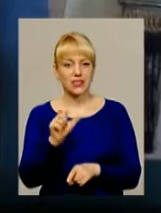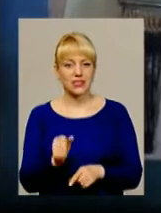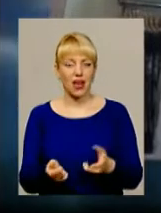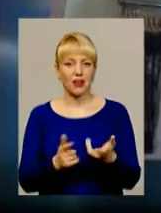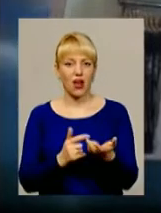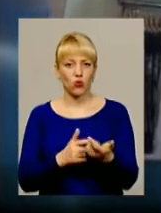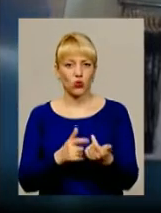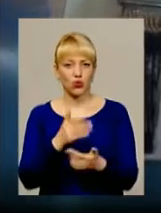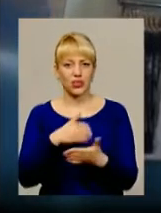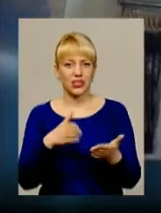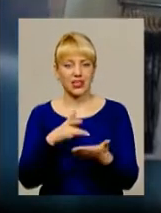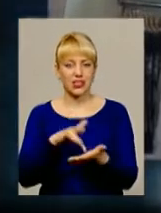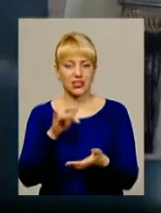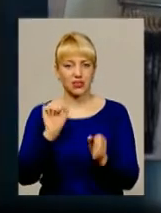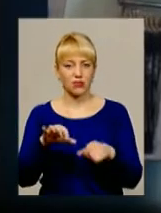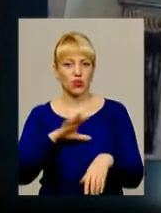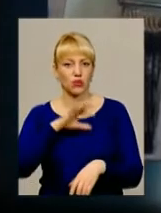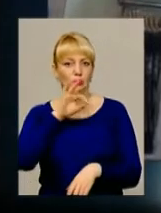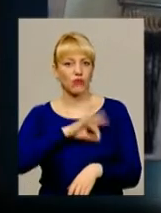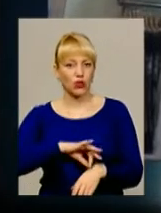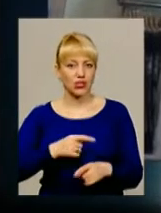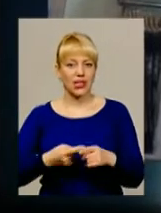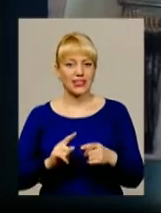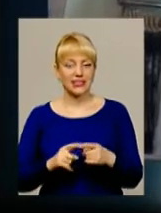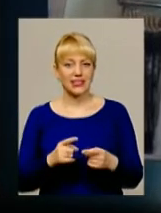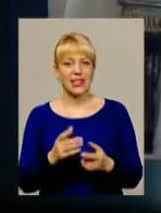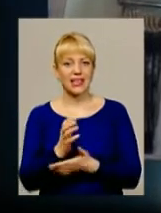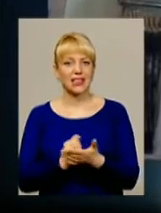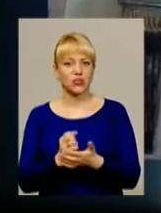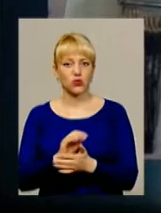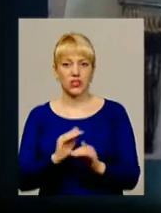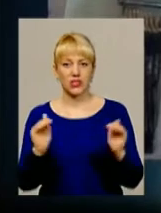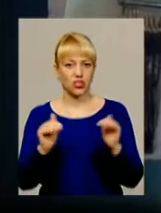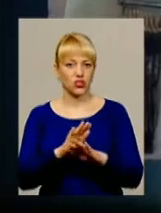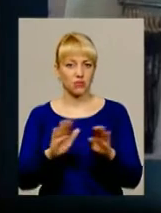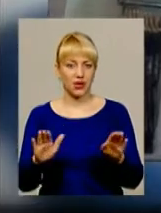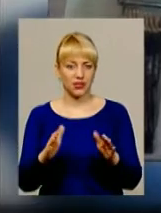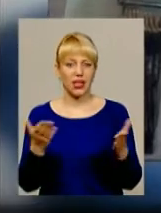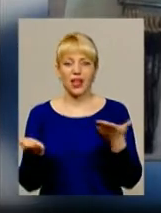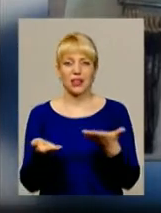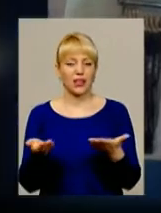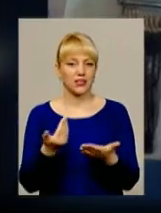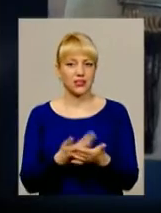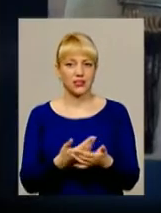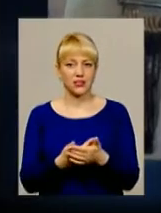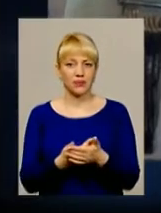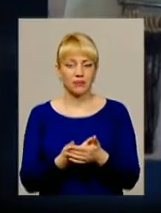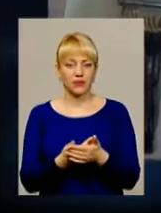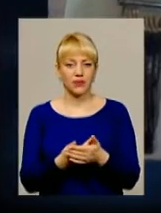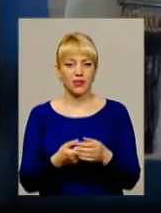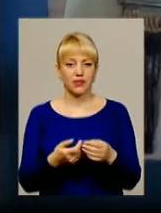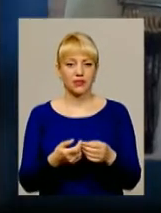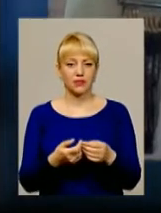децентралізації можна було використовувати ті ресурси, не чекати якихось там бюрократичних, чи